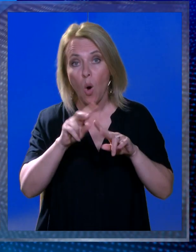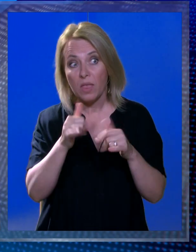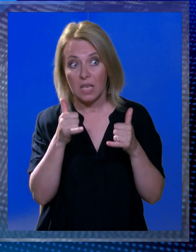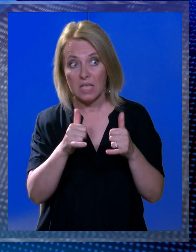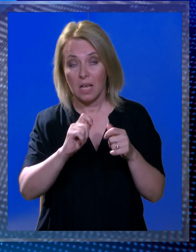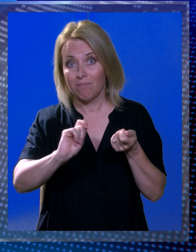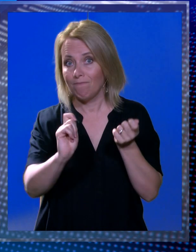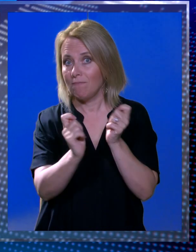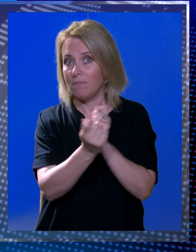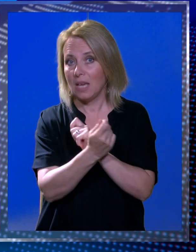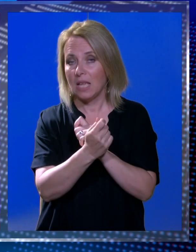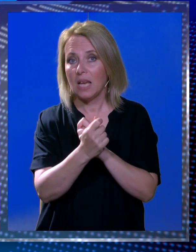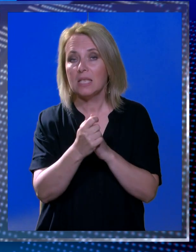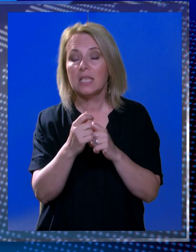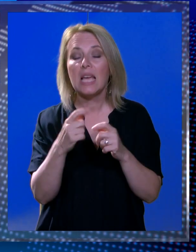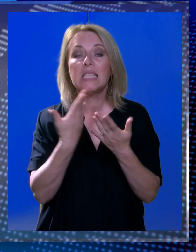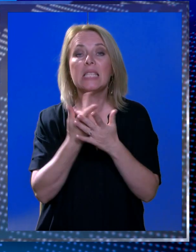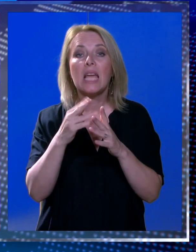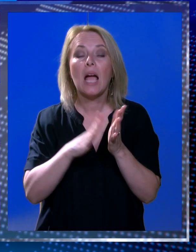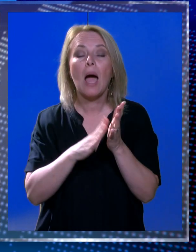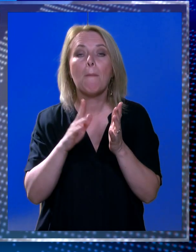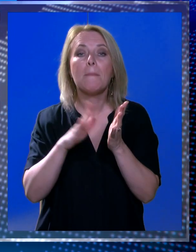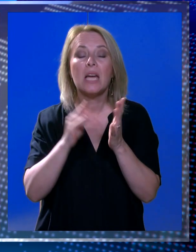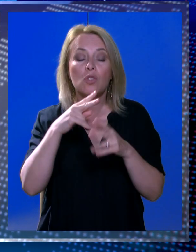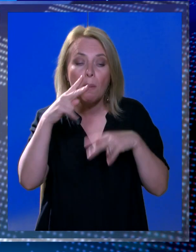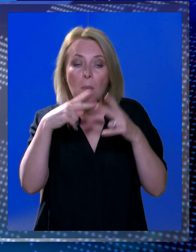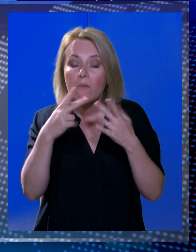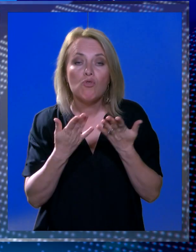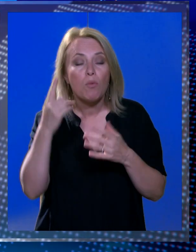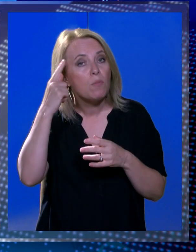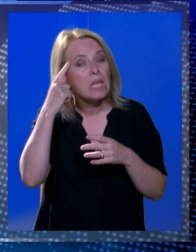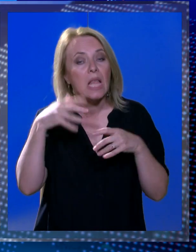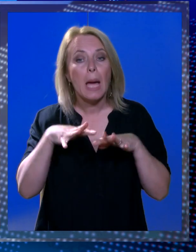Zirinka Majčica bila je na terenu i provjerila što svemu misle i građani.